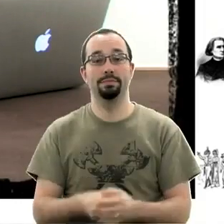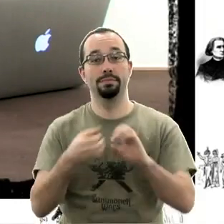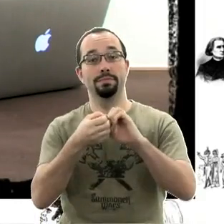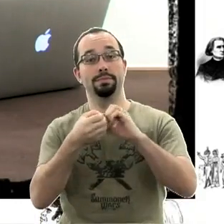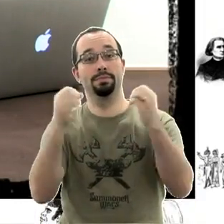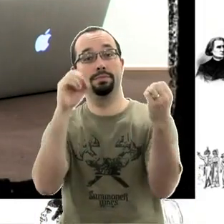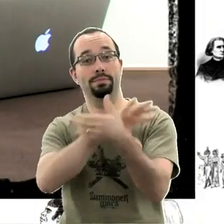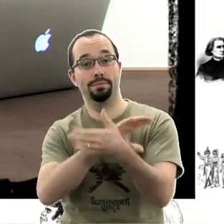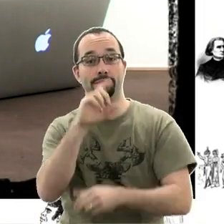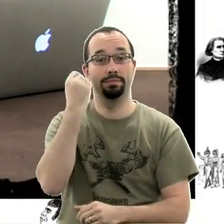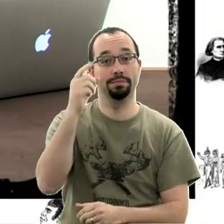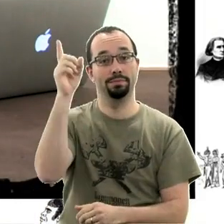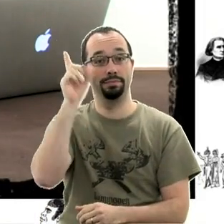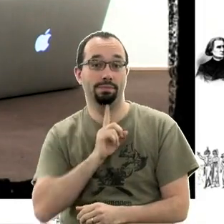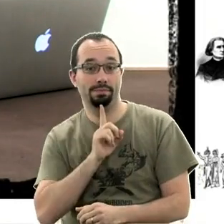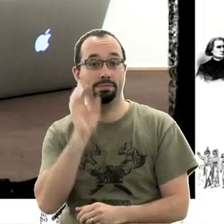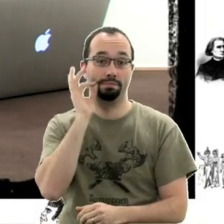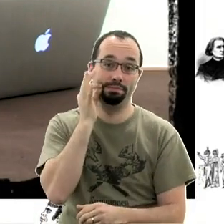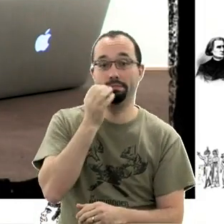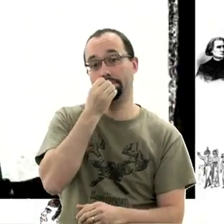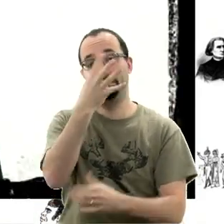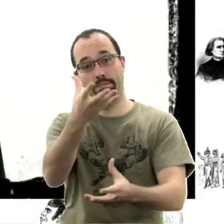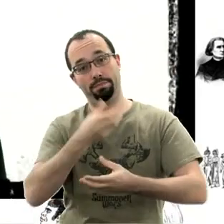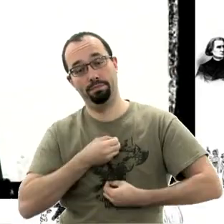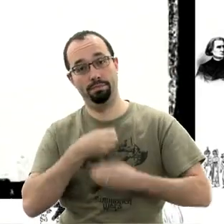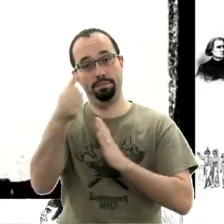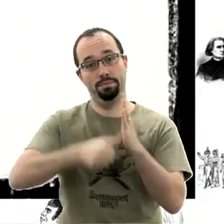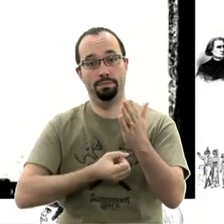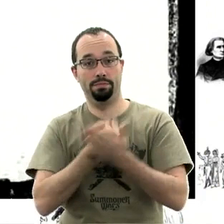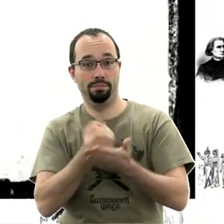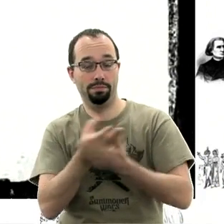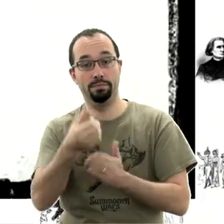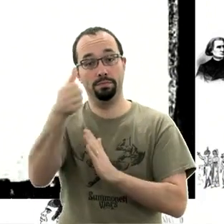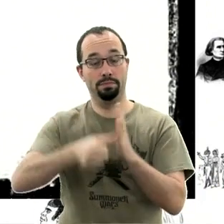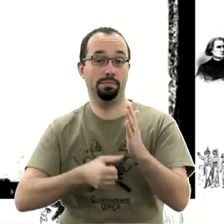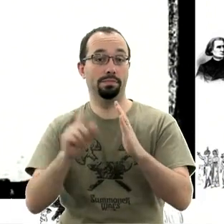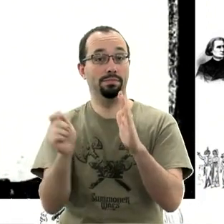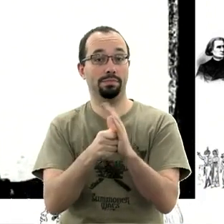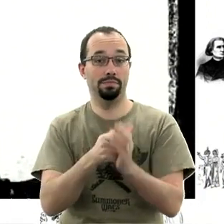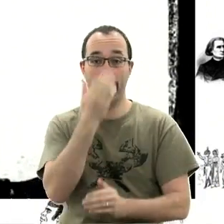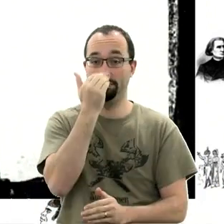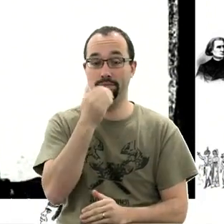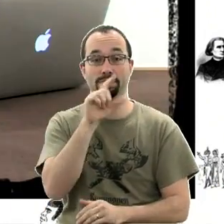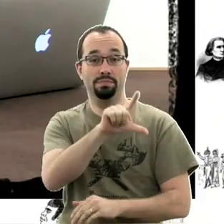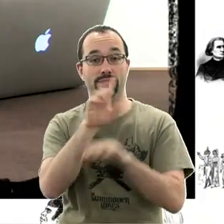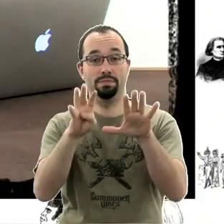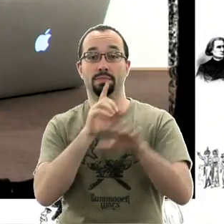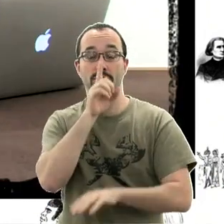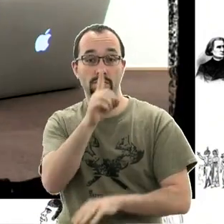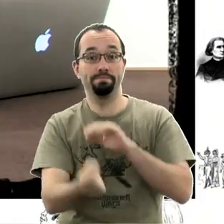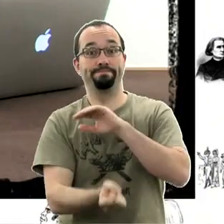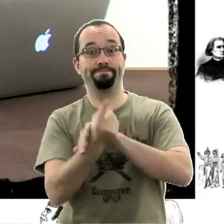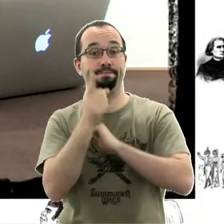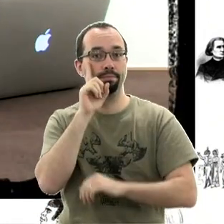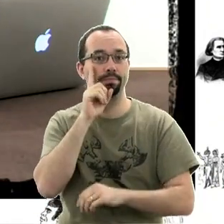Chères internautatrices et chers internautateurs, bienvenue dans ce mois de nal, celui de février, celui des 29 jours, car cette année, février